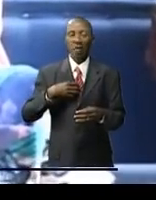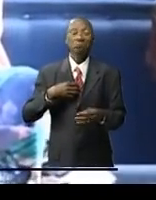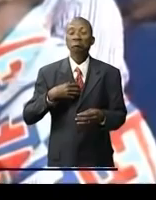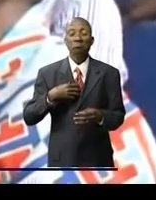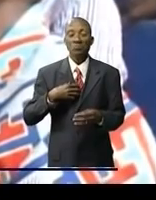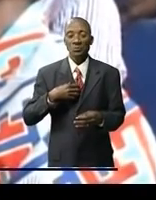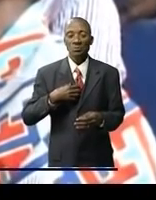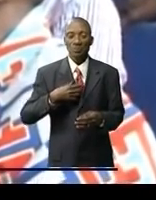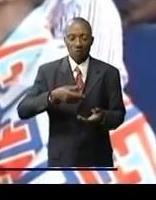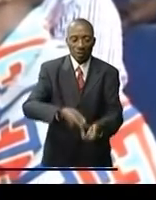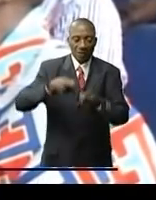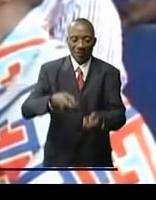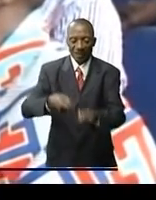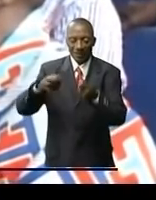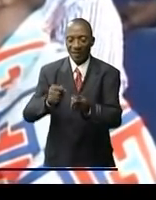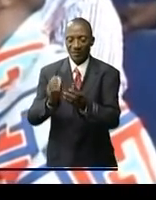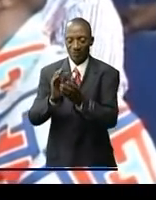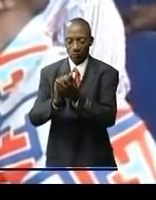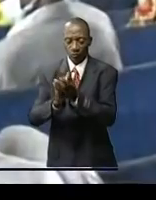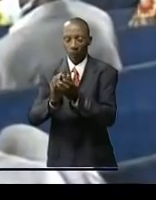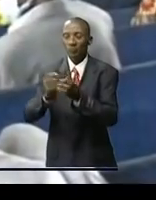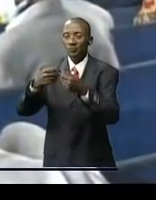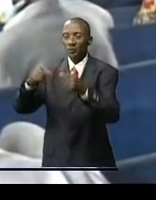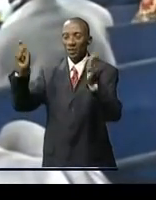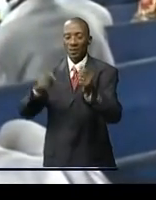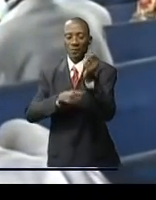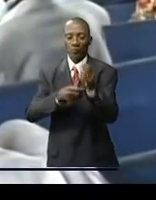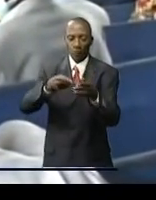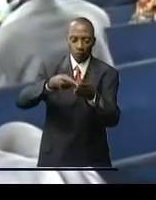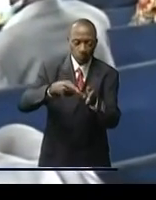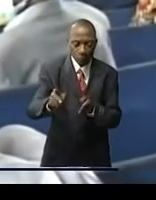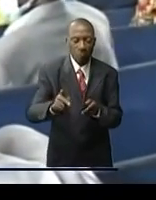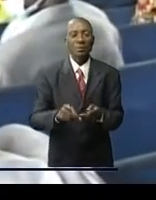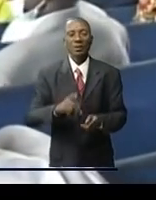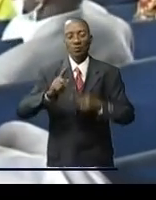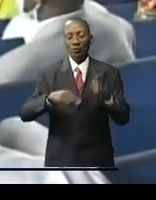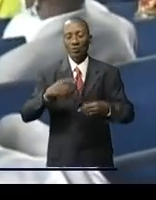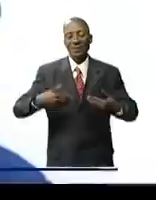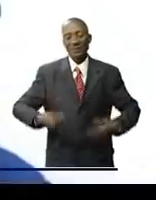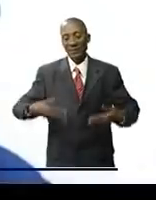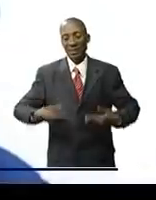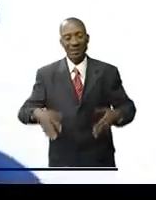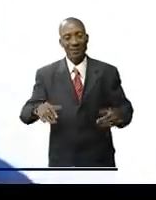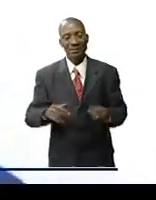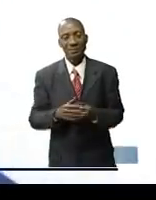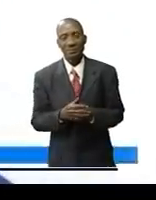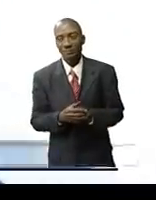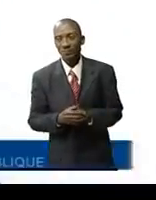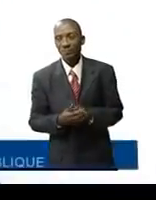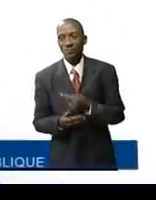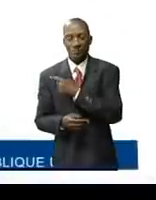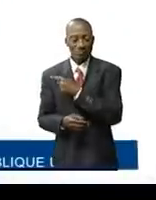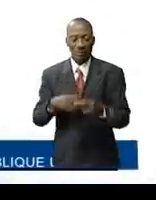-risques de compromettre la bonne qualité des légumes Amaranthus viridis Les Bitekuteku c'est un légume